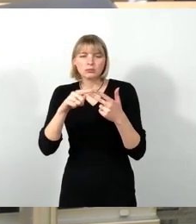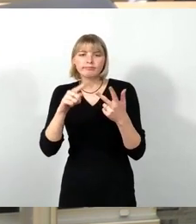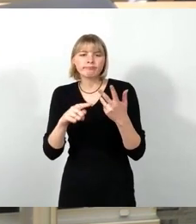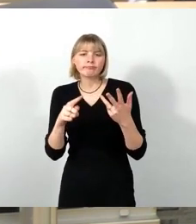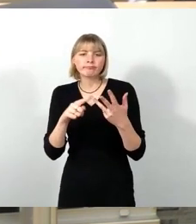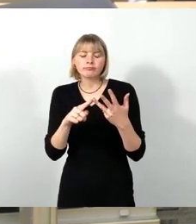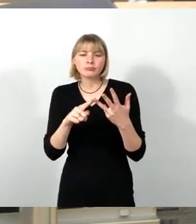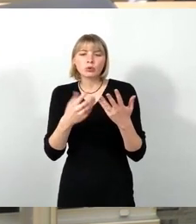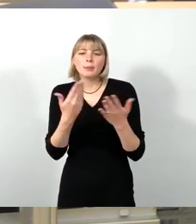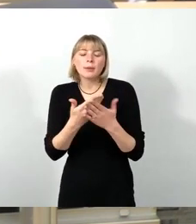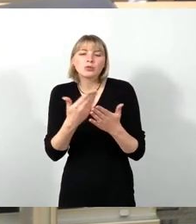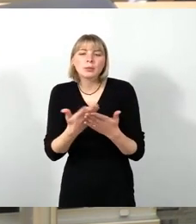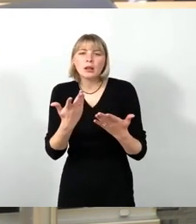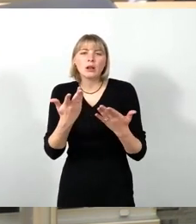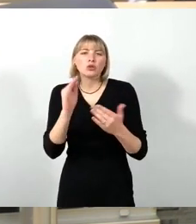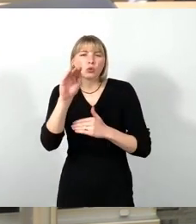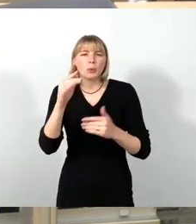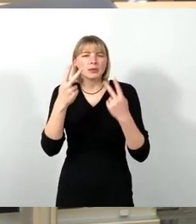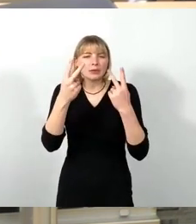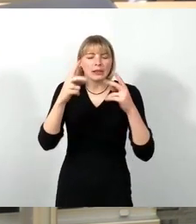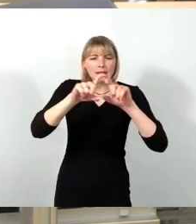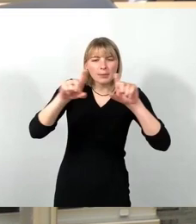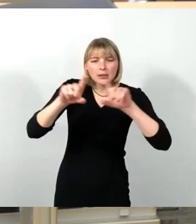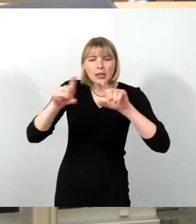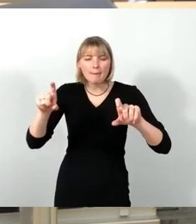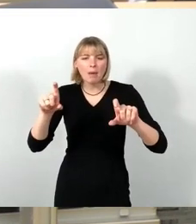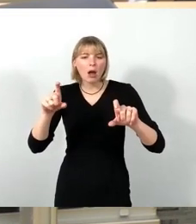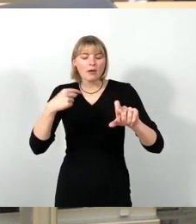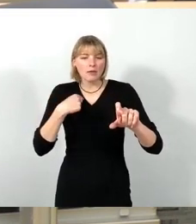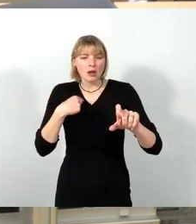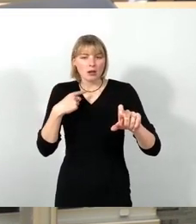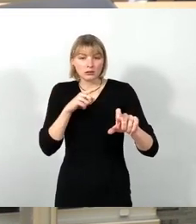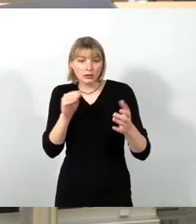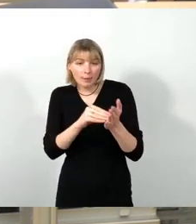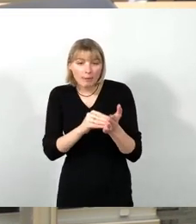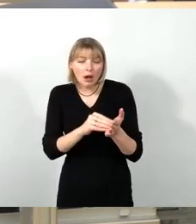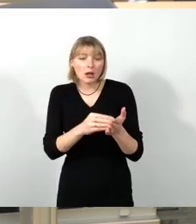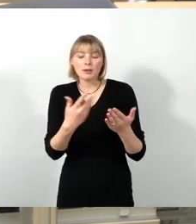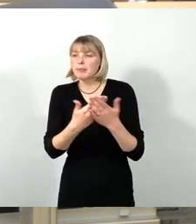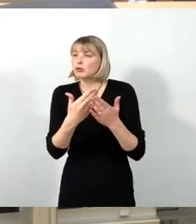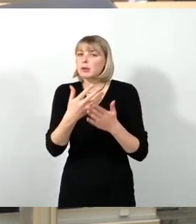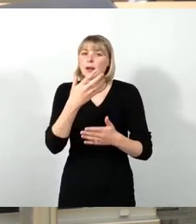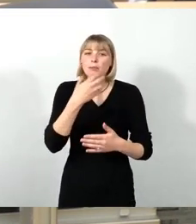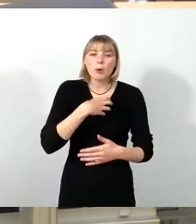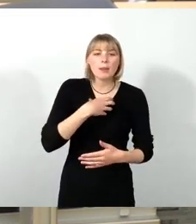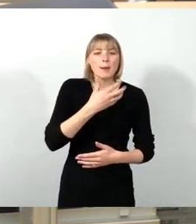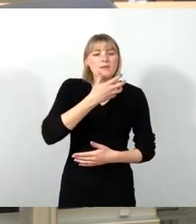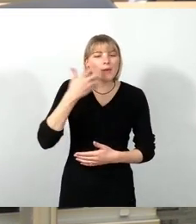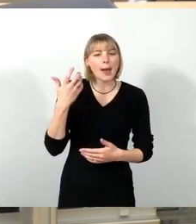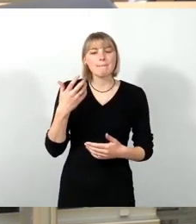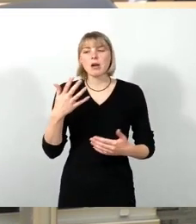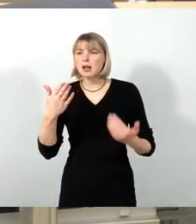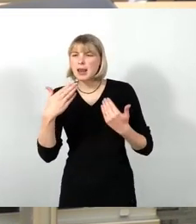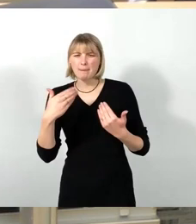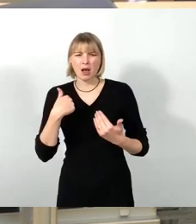zukunftswichtig sind, einsetzt und dass das Thema, das Problem mit der Wärme und dem Klima uns fremd wäre, das ist